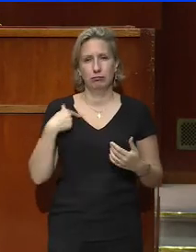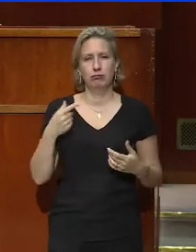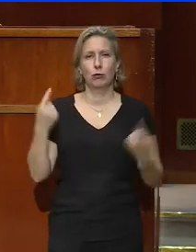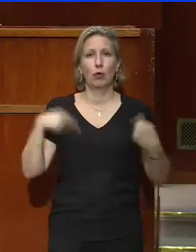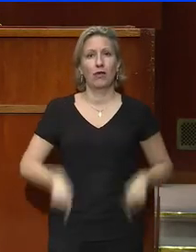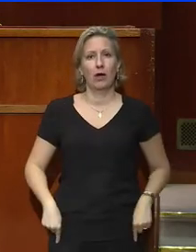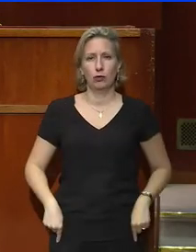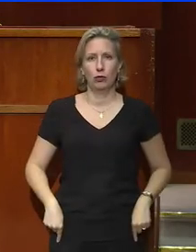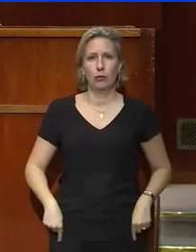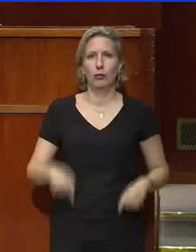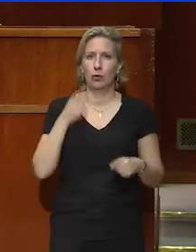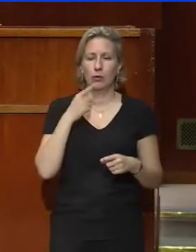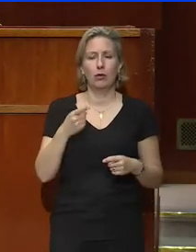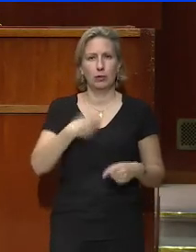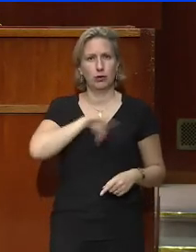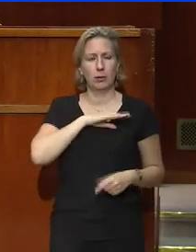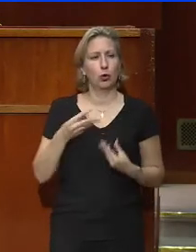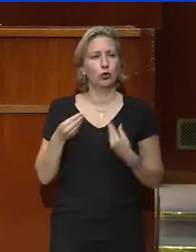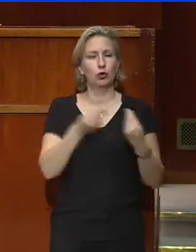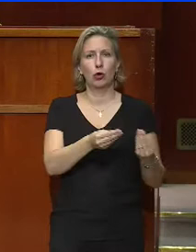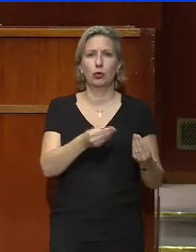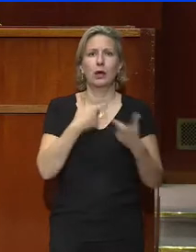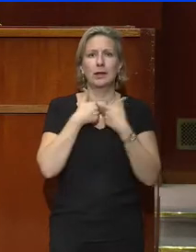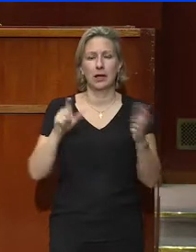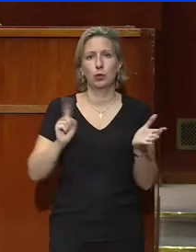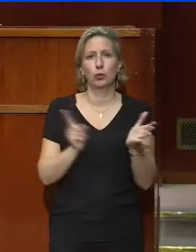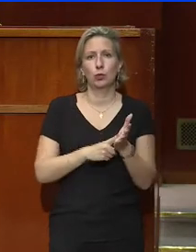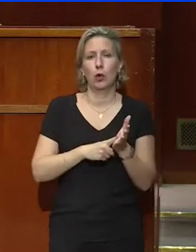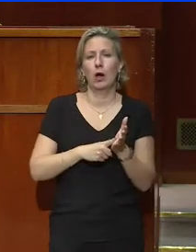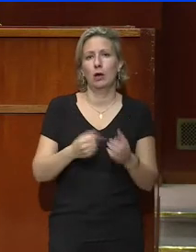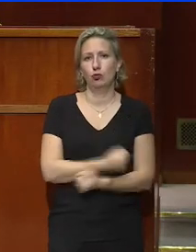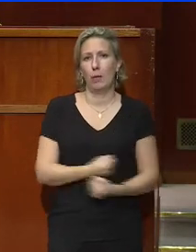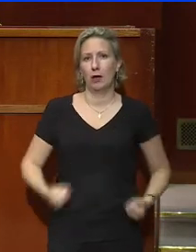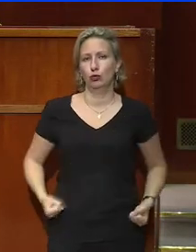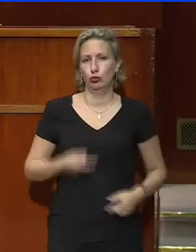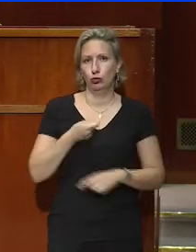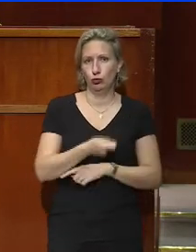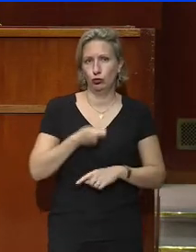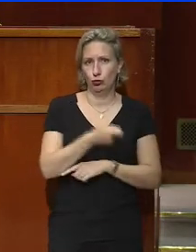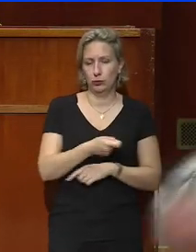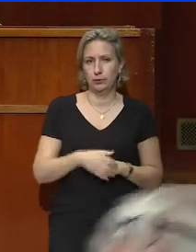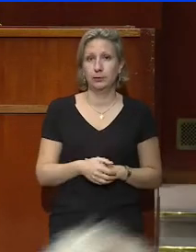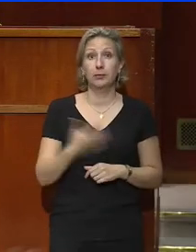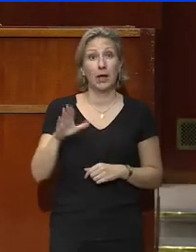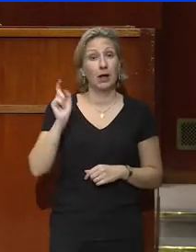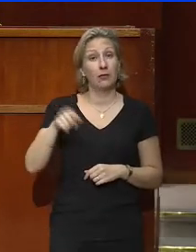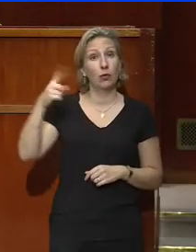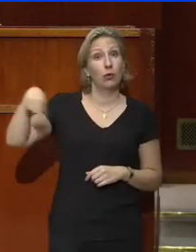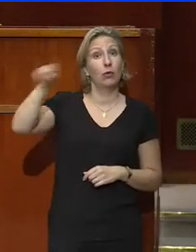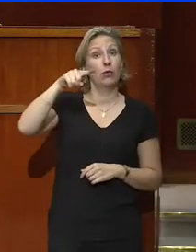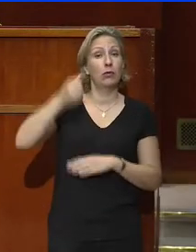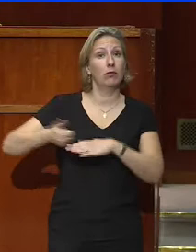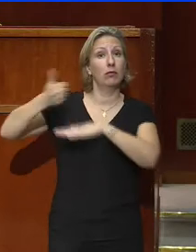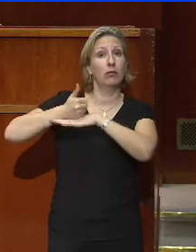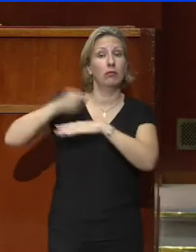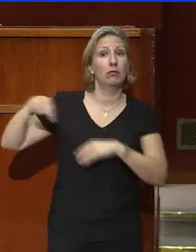ouvrant un accès à l'assurance chômage. Mais les donneurs d'ordre doivent aussi y contribuer, des donneurs d